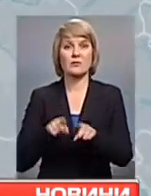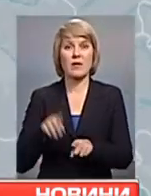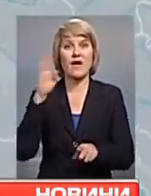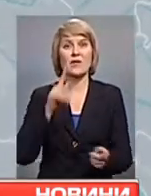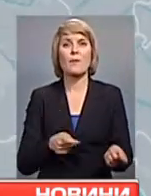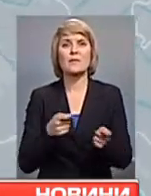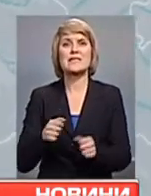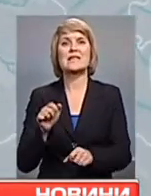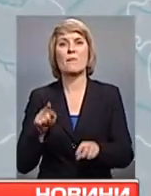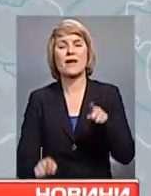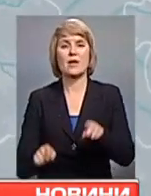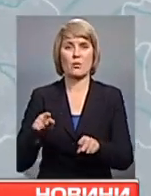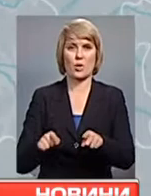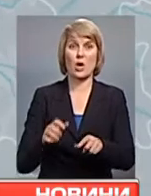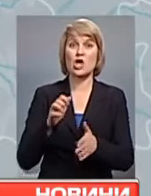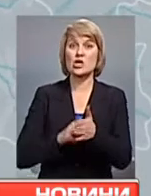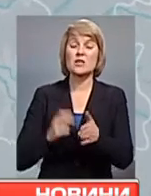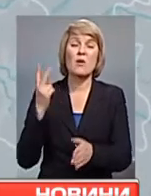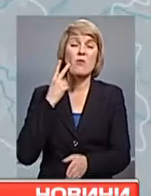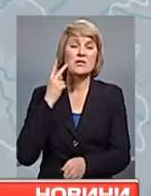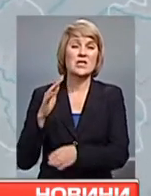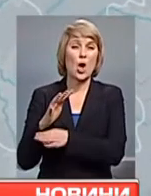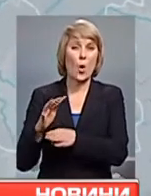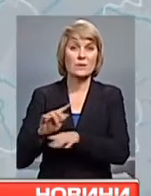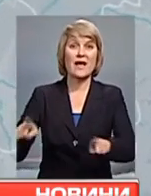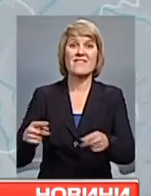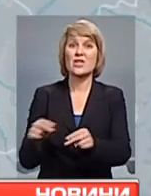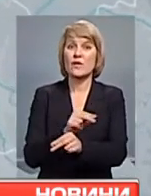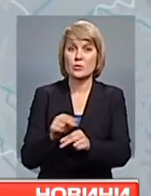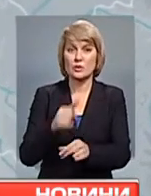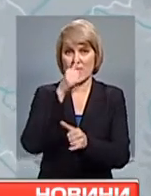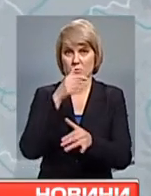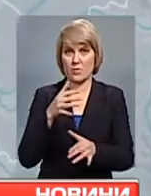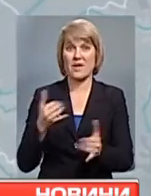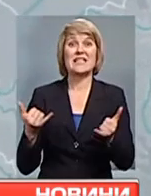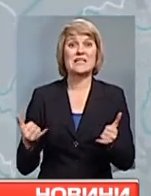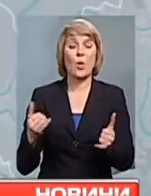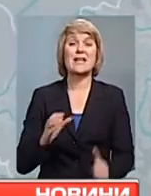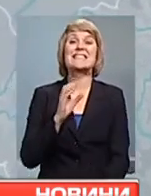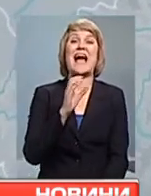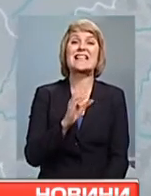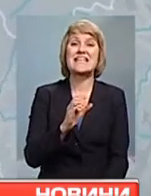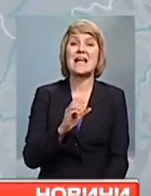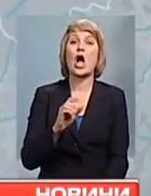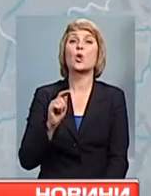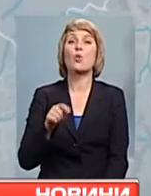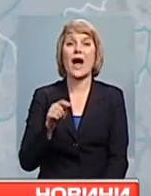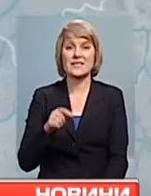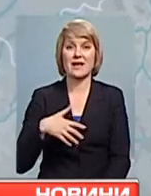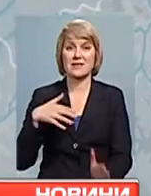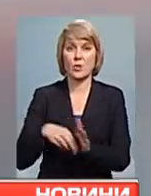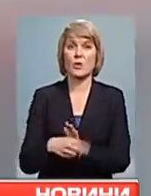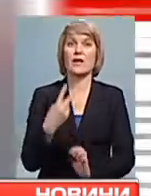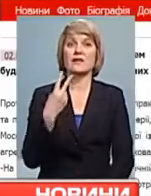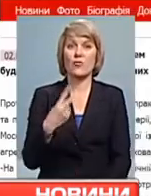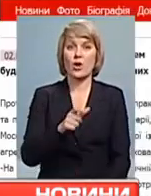постійні обстріли відновити комунікацію тут неможливо. Сьогодні в Станиці Луганській загинуло двоє мирних громадян, одного поранено. Про це повідомив